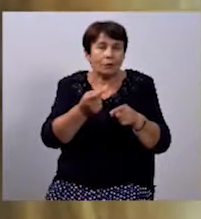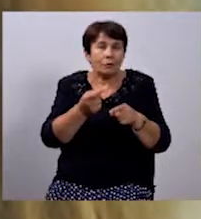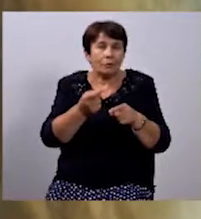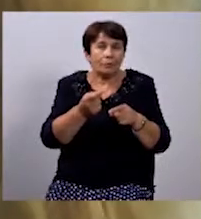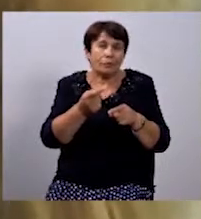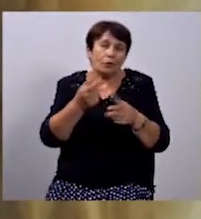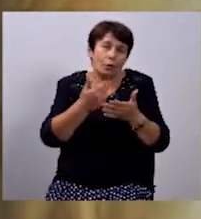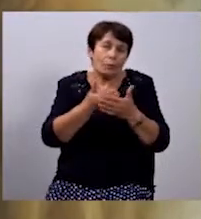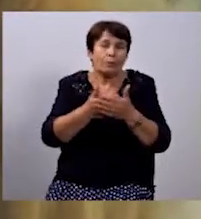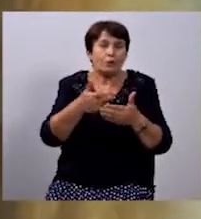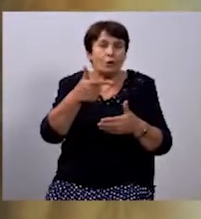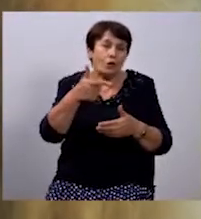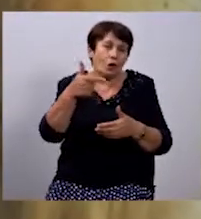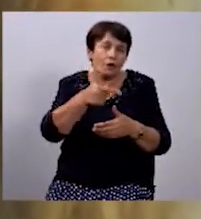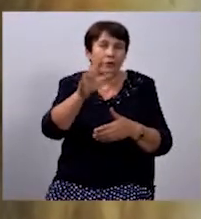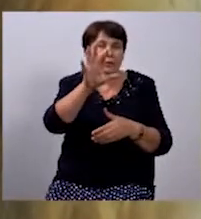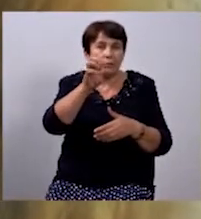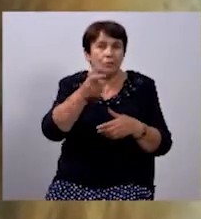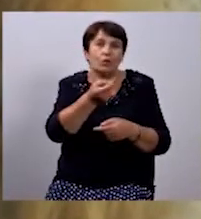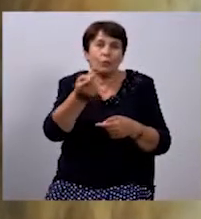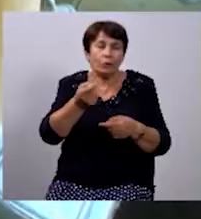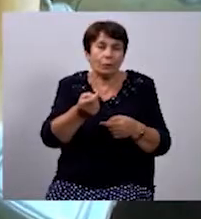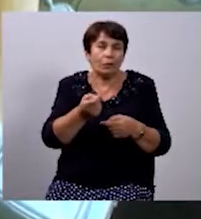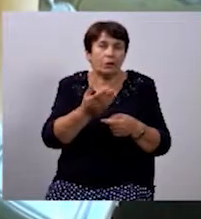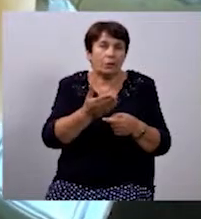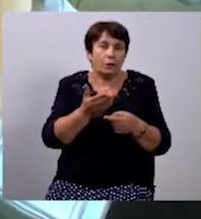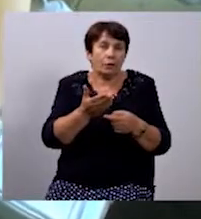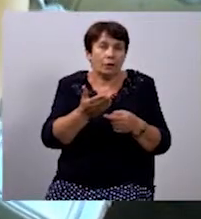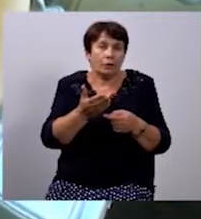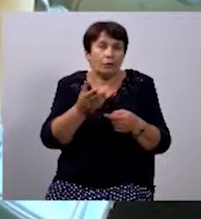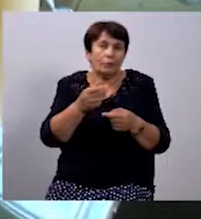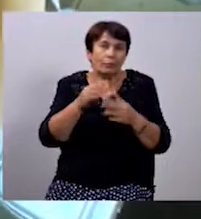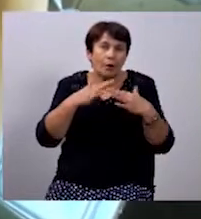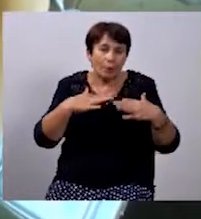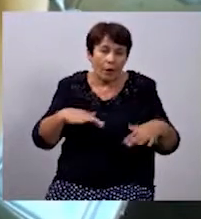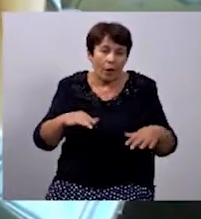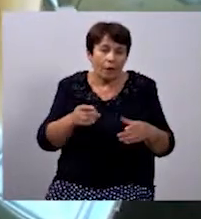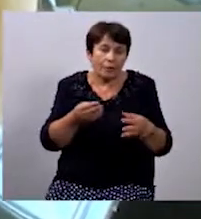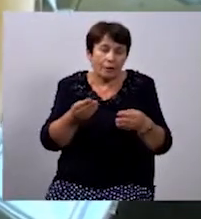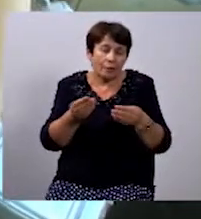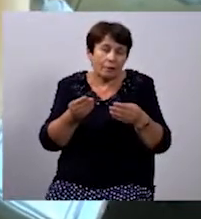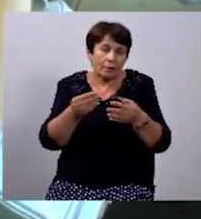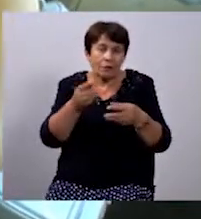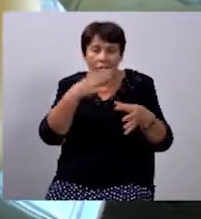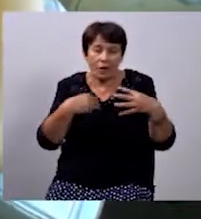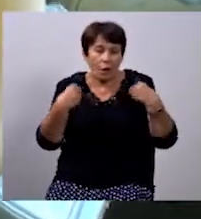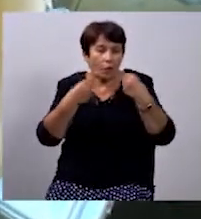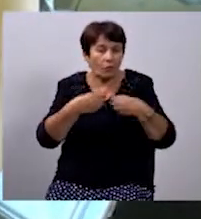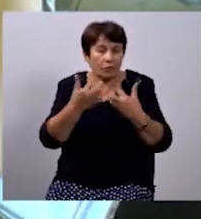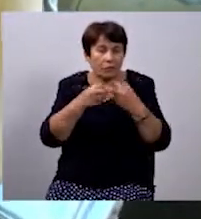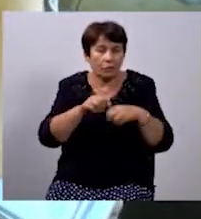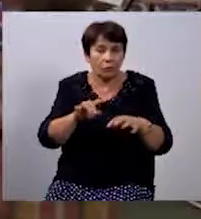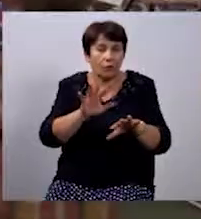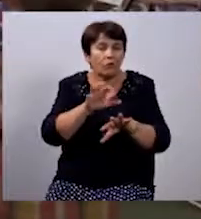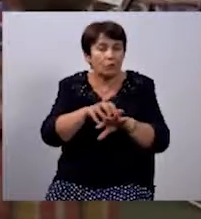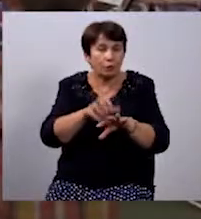500, ну, це на двох дітей, ну, це так по-мінімальному. Це ви маєте на вас все-таки шкільне приладіння? Це шкільне приладіння, не враховуючи одяг, взуття і так